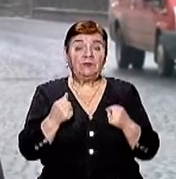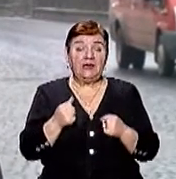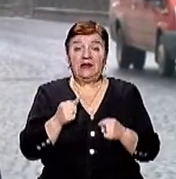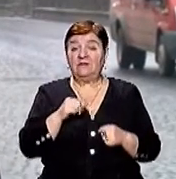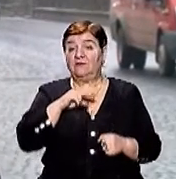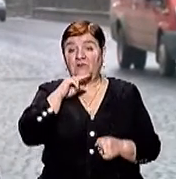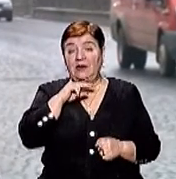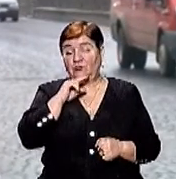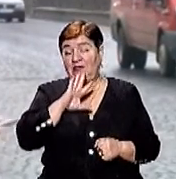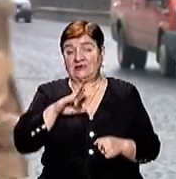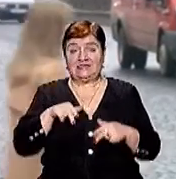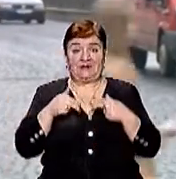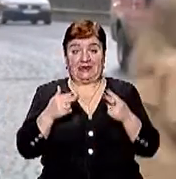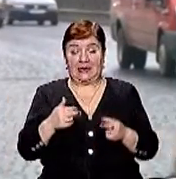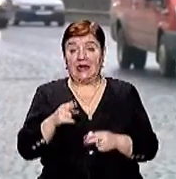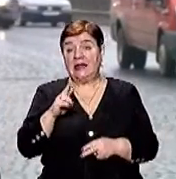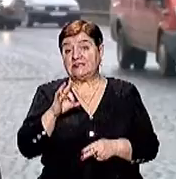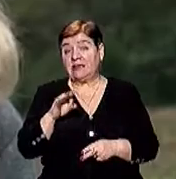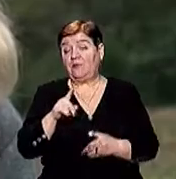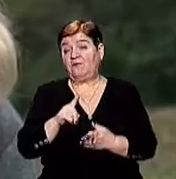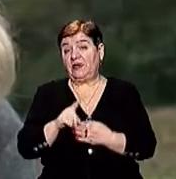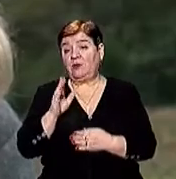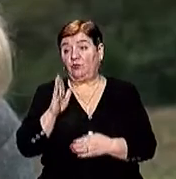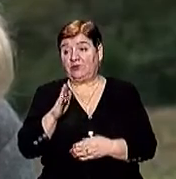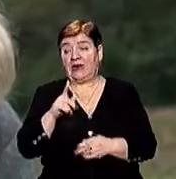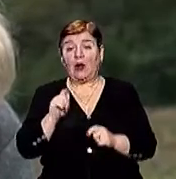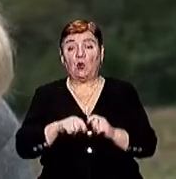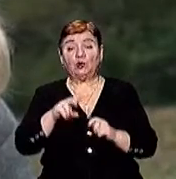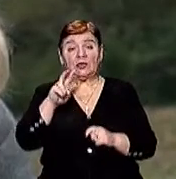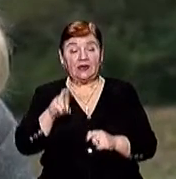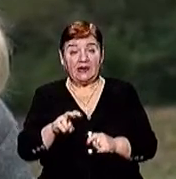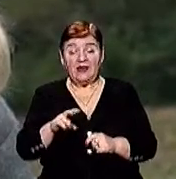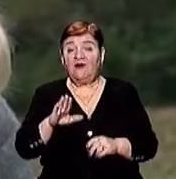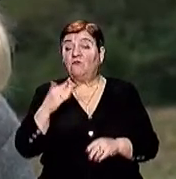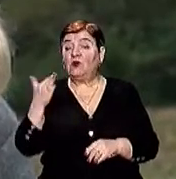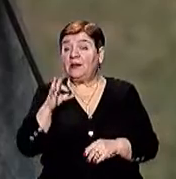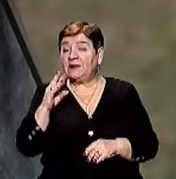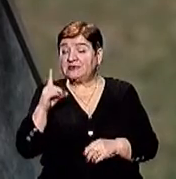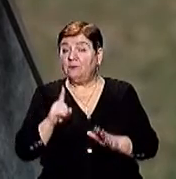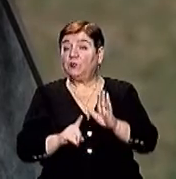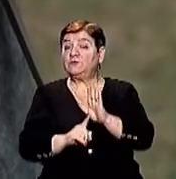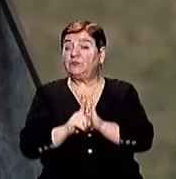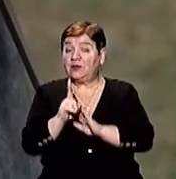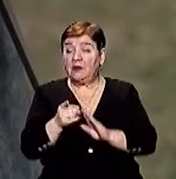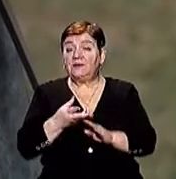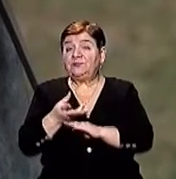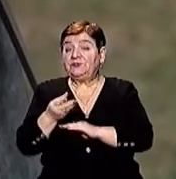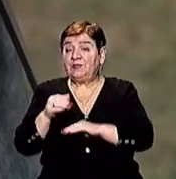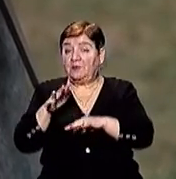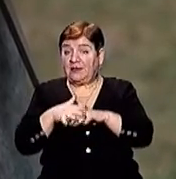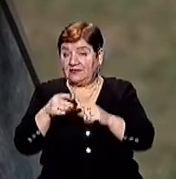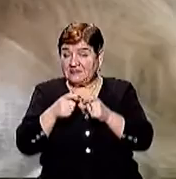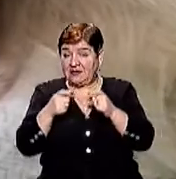навіть не звертає увагу, на це мають бути контролери Ольга Беца теж користується валідатором від початку ведення безготівкового